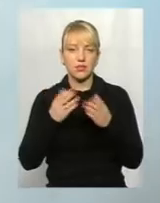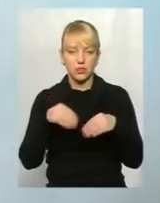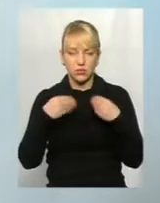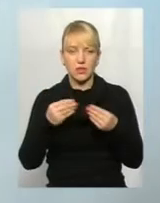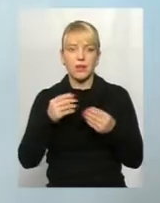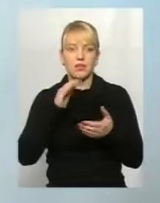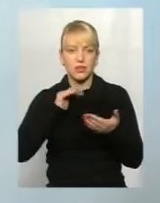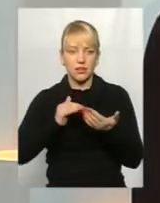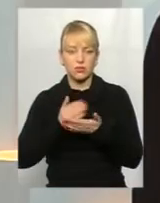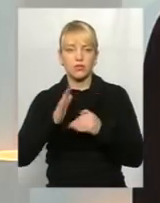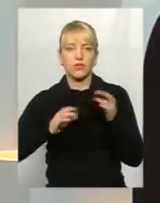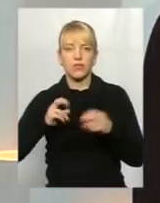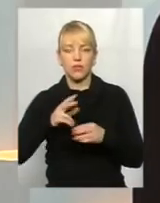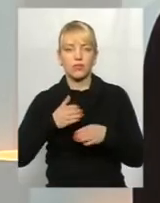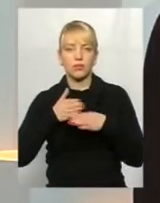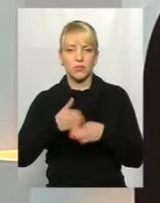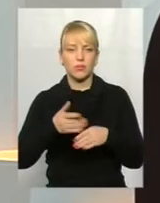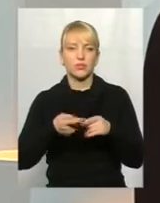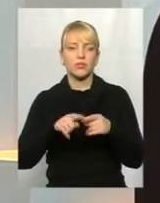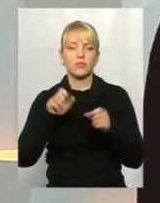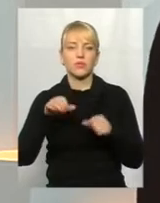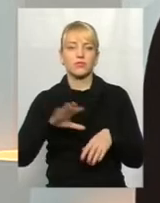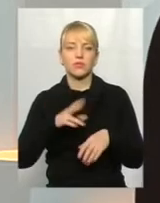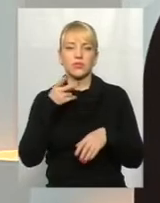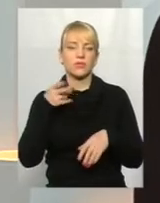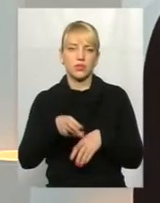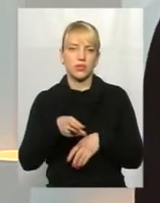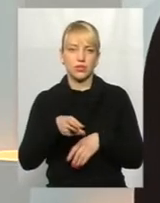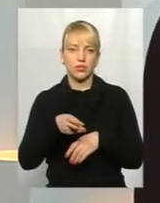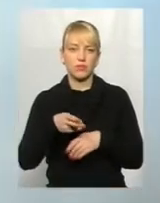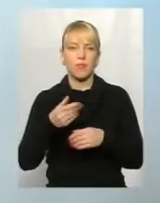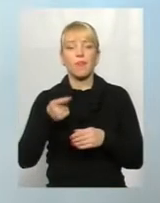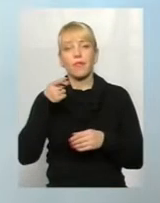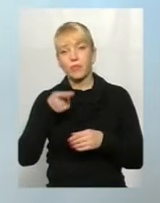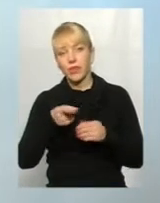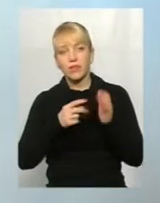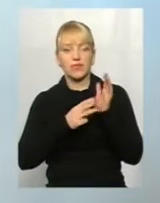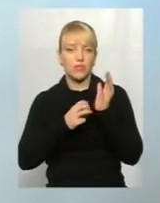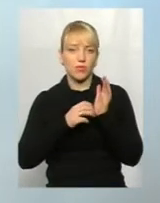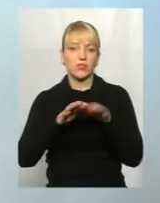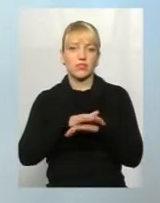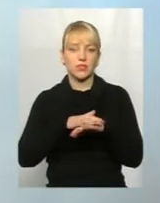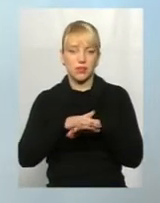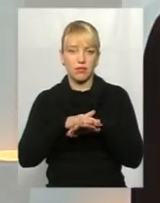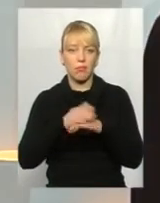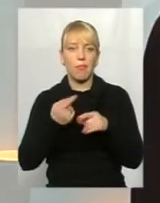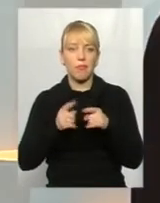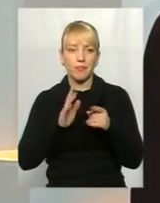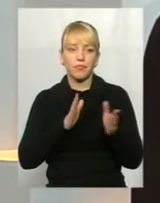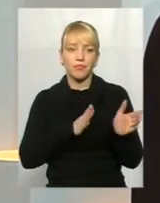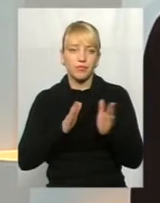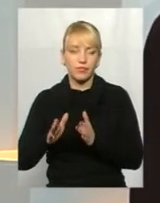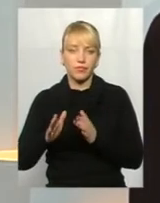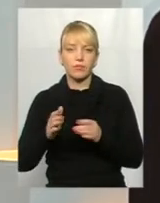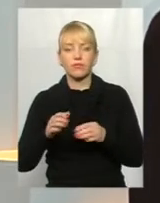кваліфіковану допомогу, то це може бути, наприклад, 2 тисячі, там 1800 населення, тому це буде регулюватися